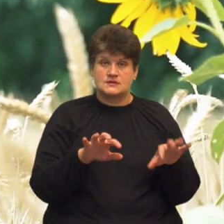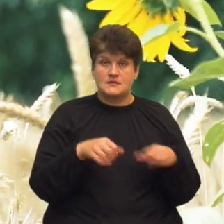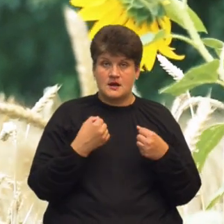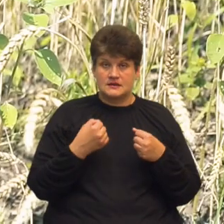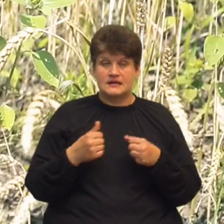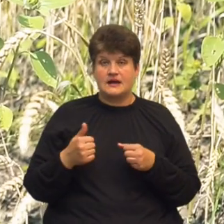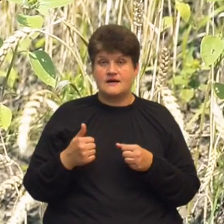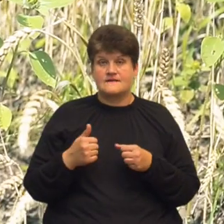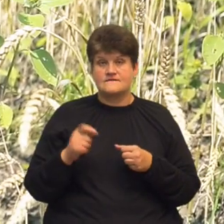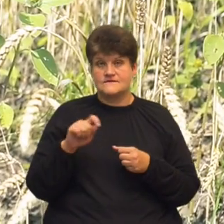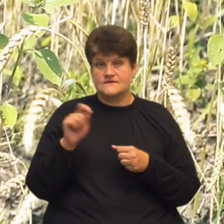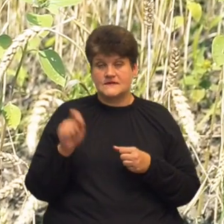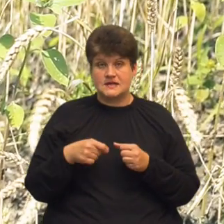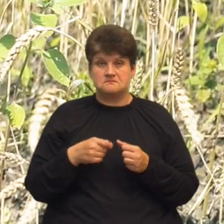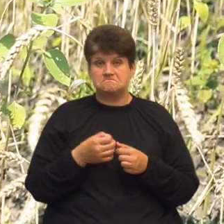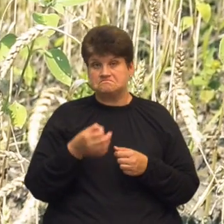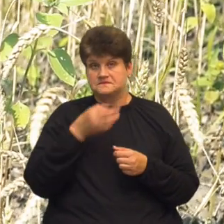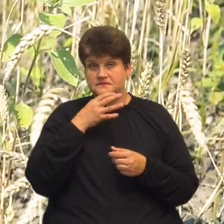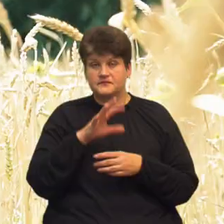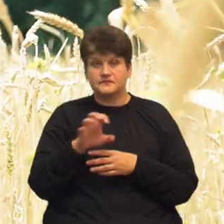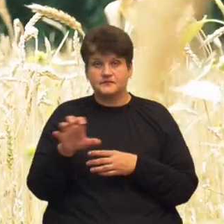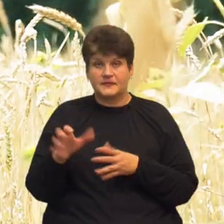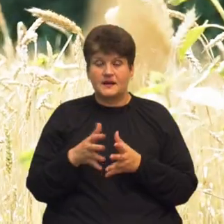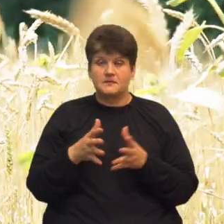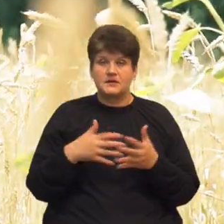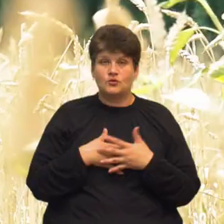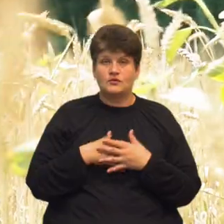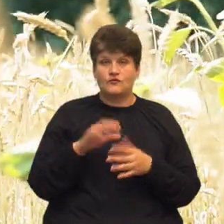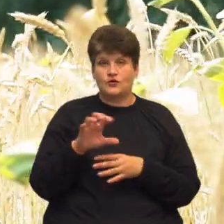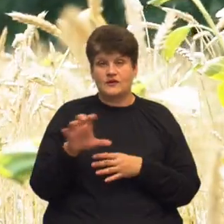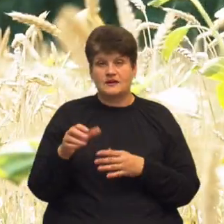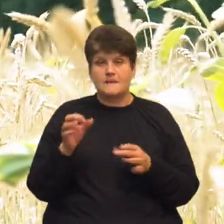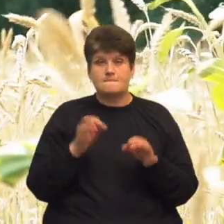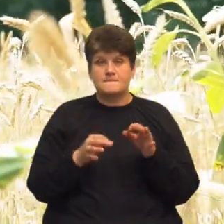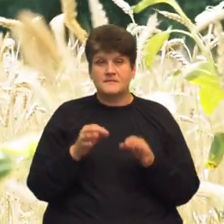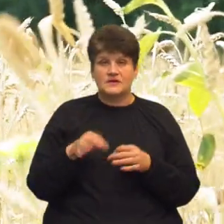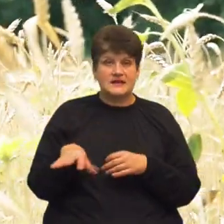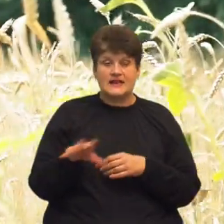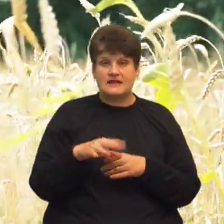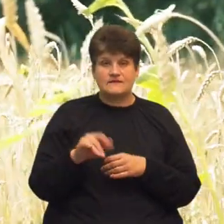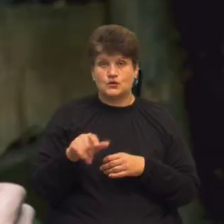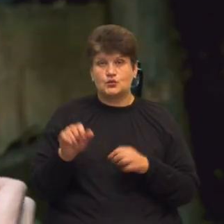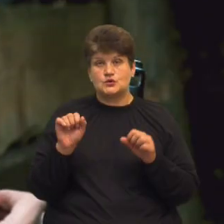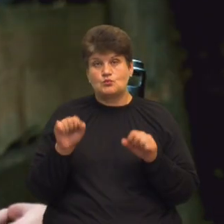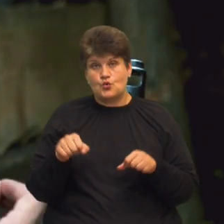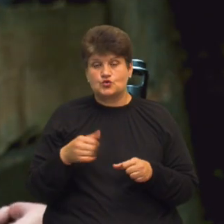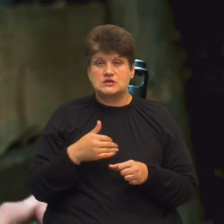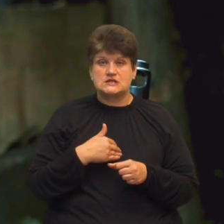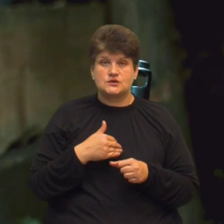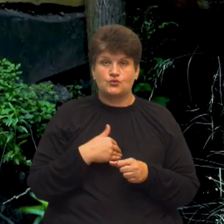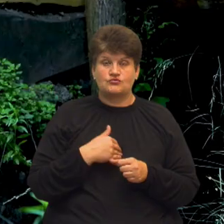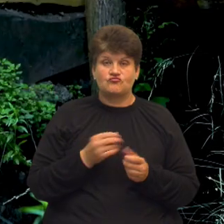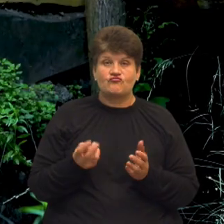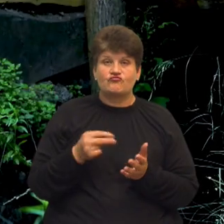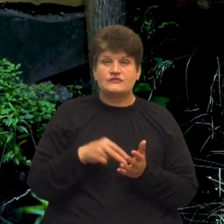захопився фотографією. Каже, найбільше любить фотографувати природу. Не всі люди зможуть чи захочуть піднятися в п